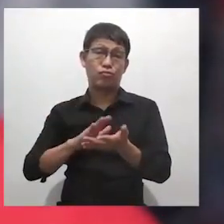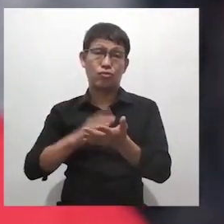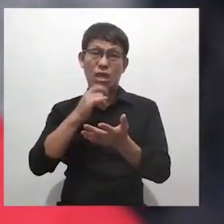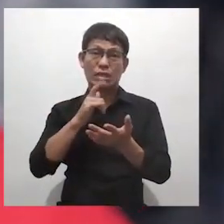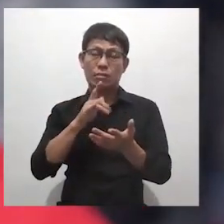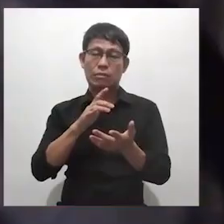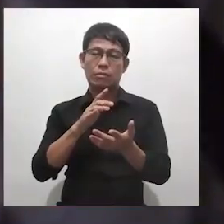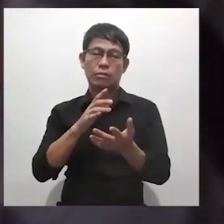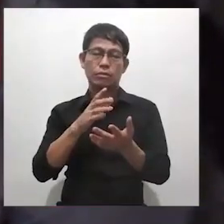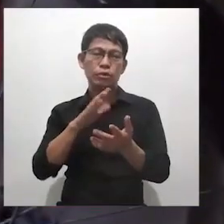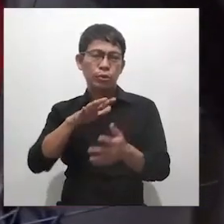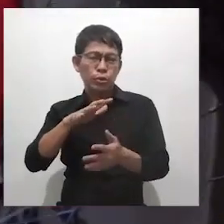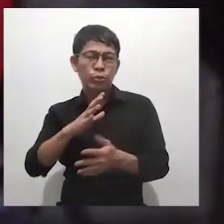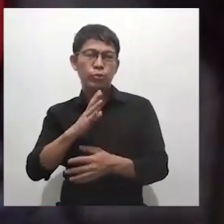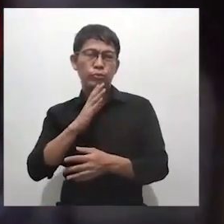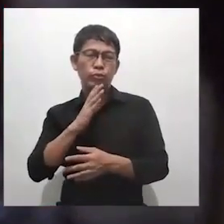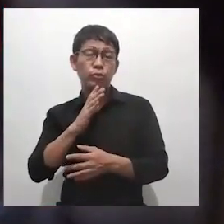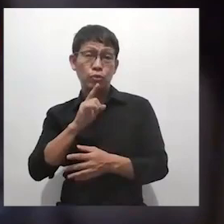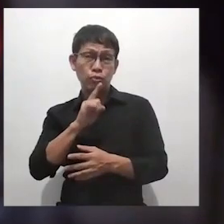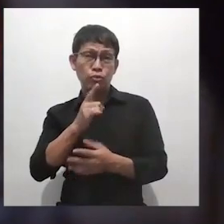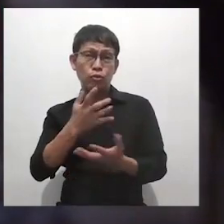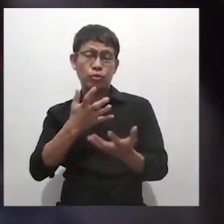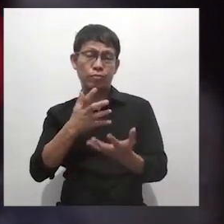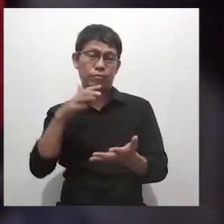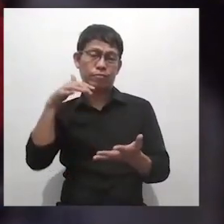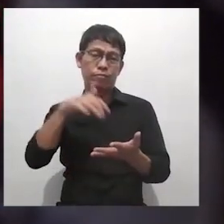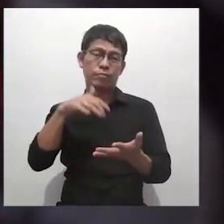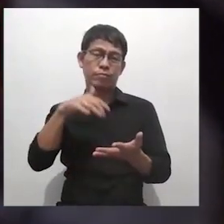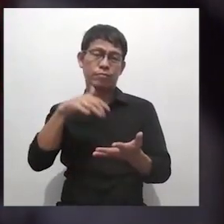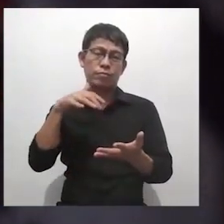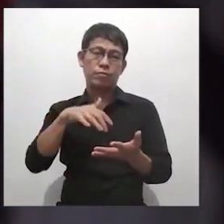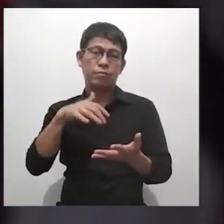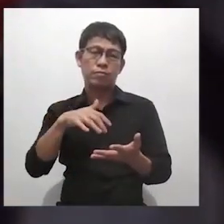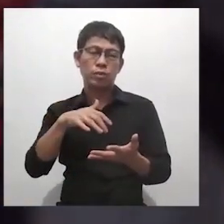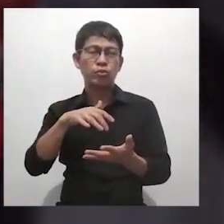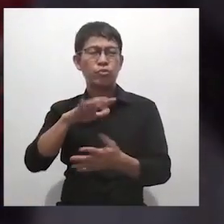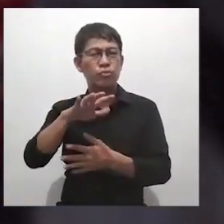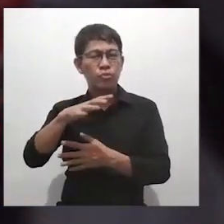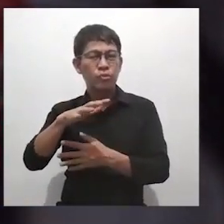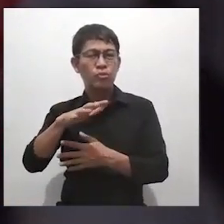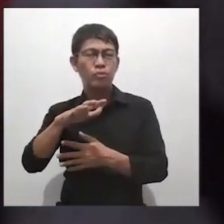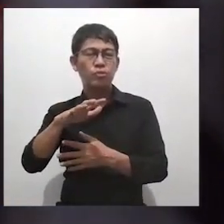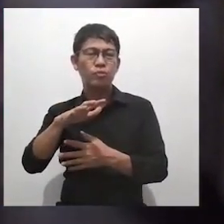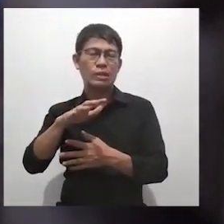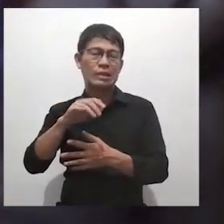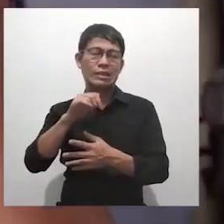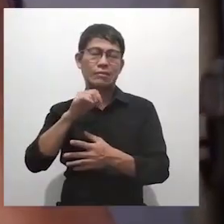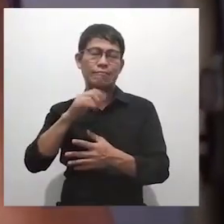diretso. Pero gusto niya po mag-aaral. Hindi lang talaga kaya.